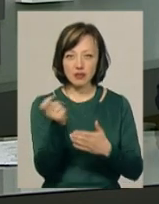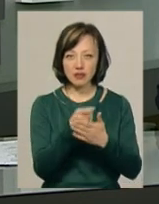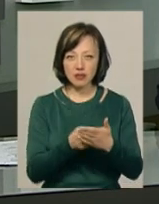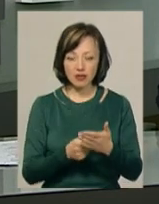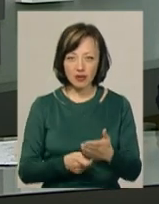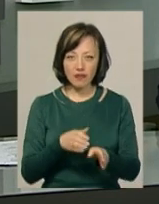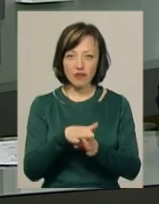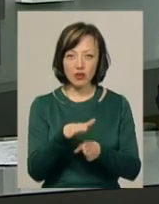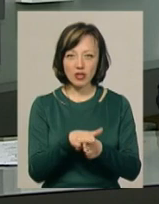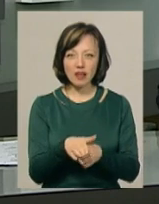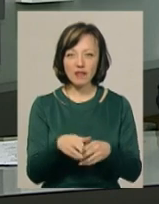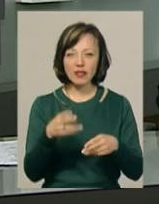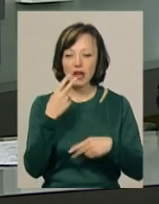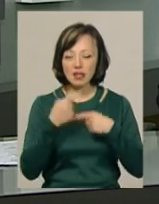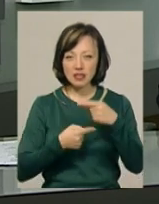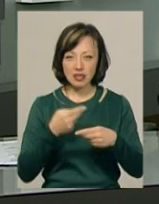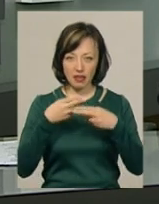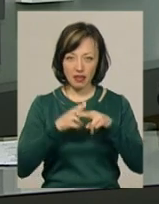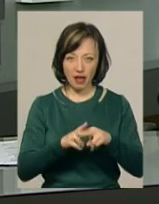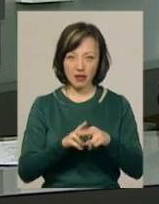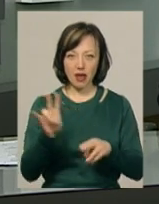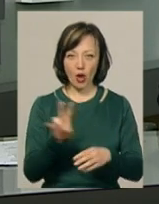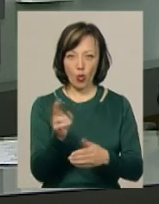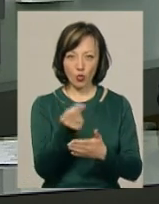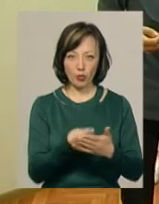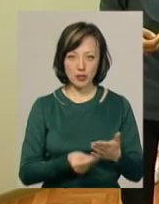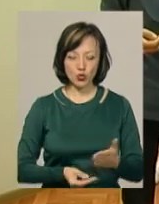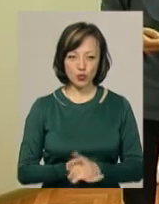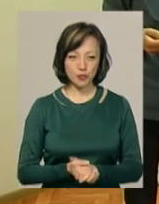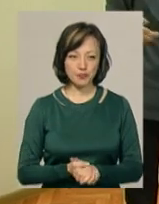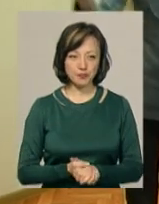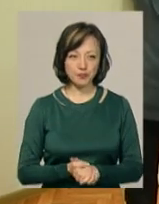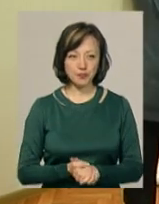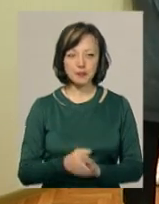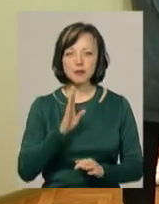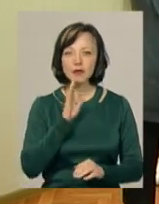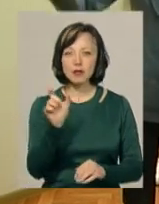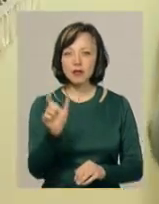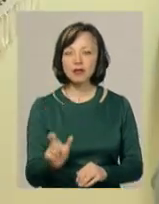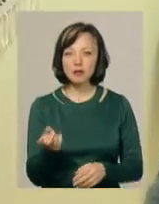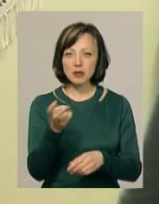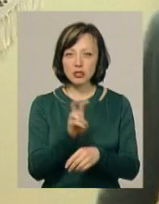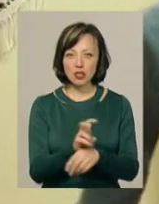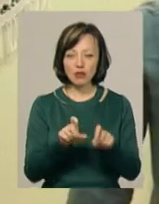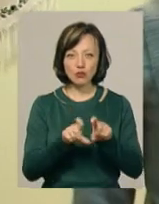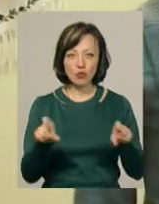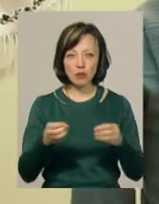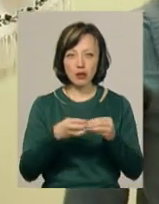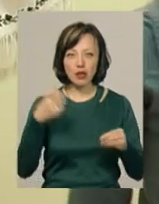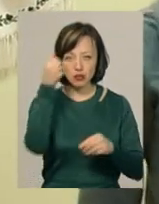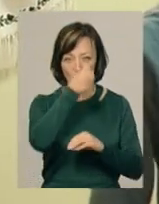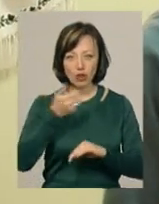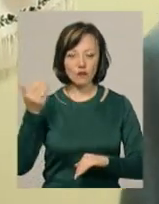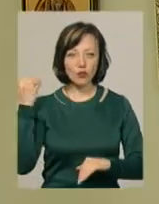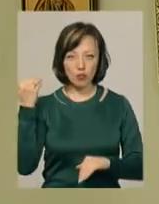академічного іконопису. Їх бачила моя колега Ольга Нісьміянова. Ольга Войтюк прийшла у школу іконопису «Нікош» 15